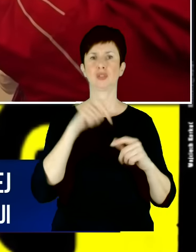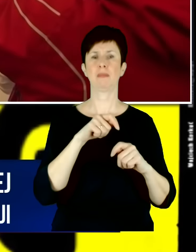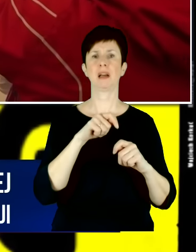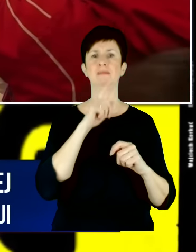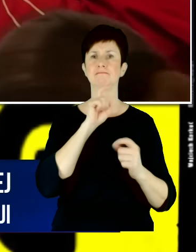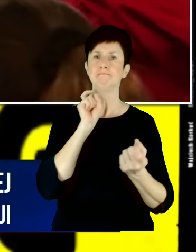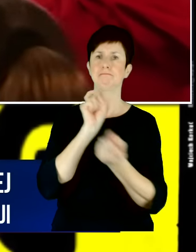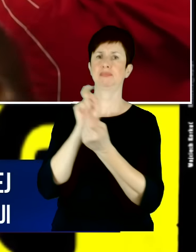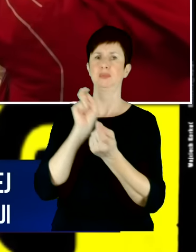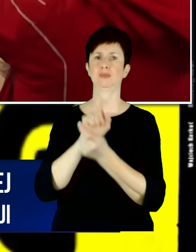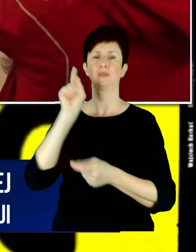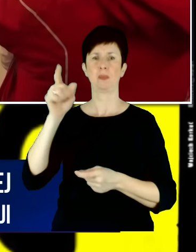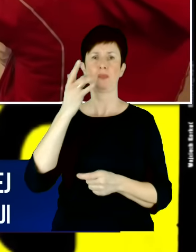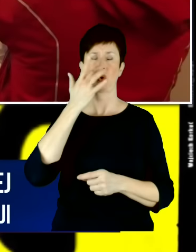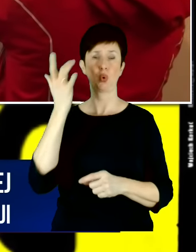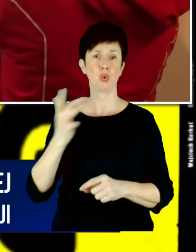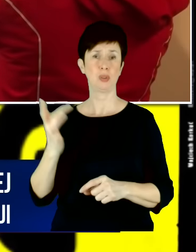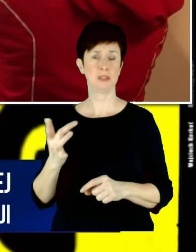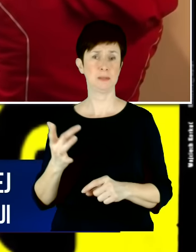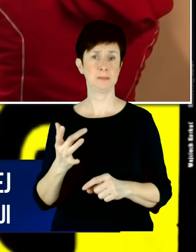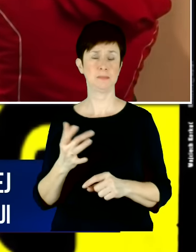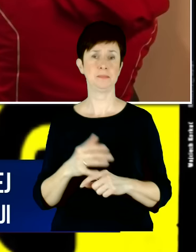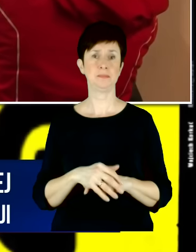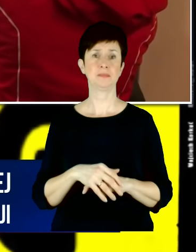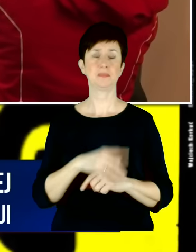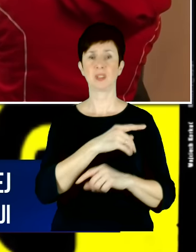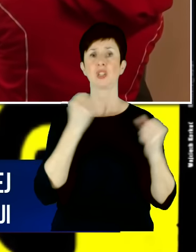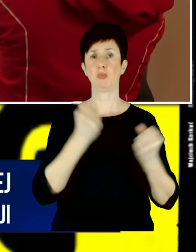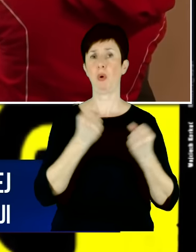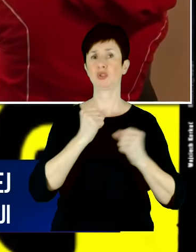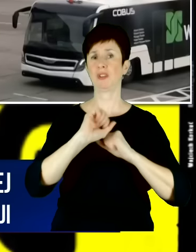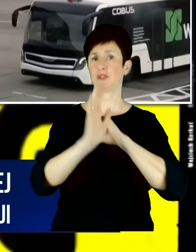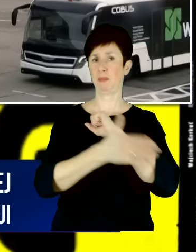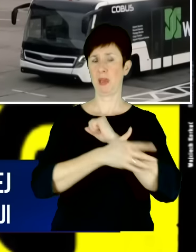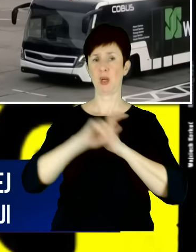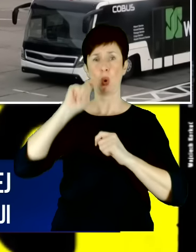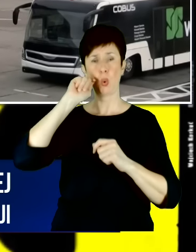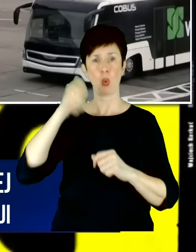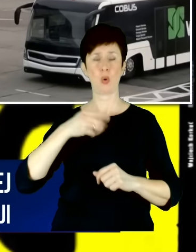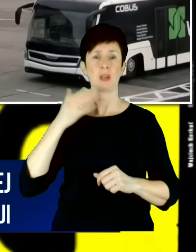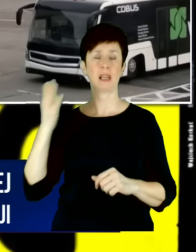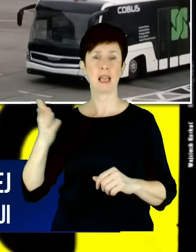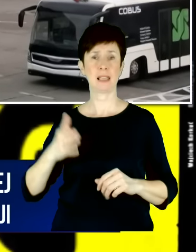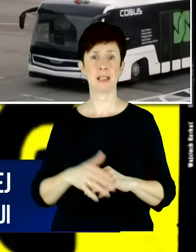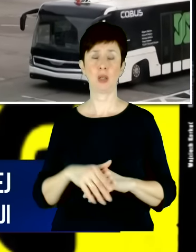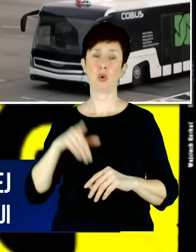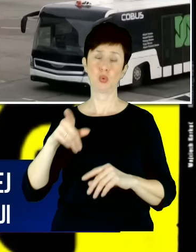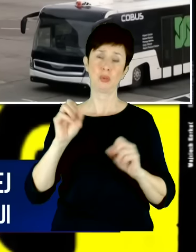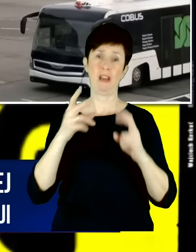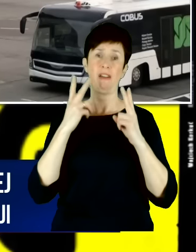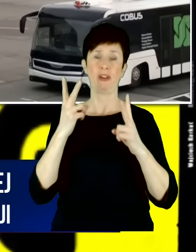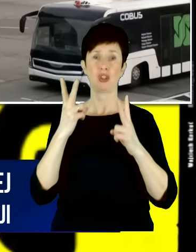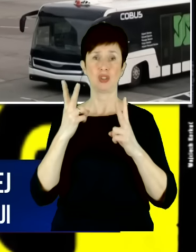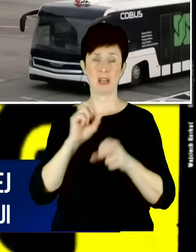wszystkim w tej chwili, by mocniej wspierać Ukrainę, bo to tu się koncentrują relacje i możliwości